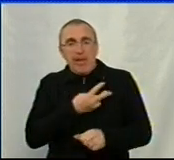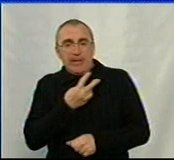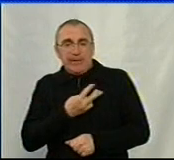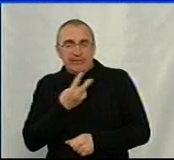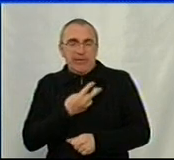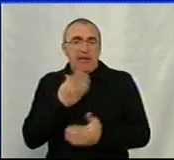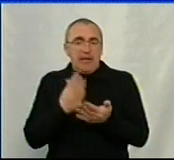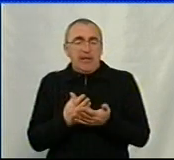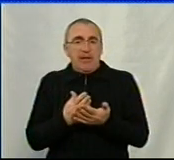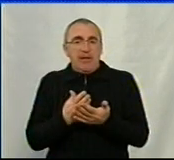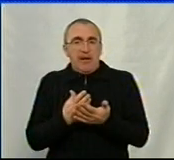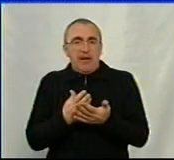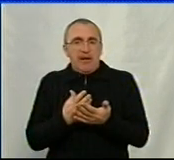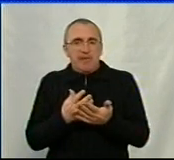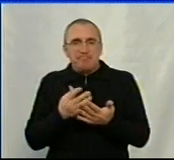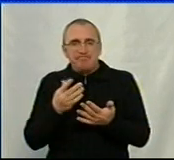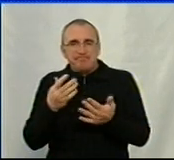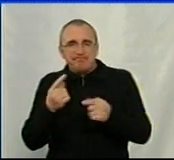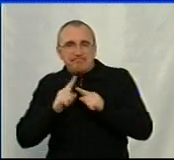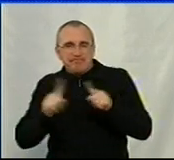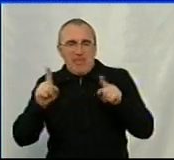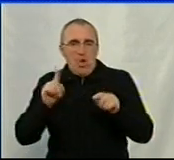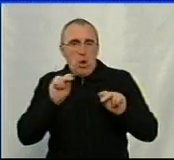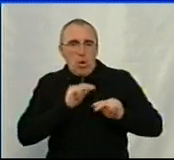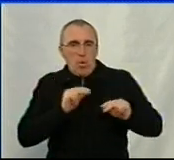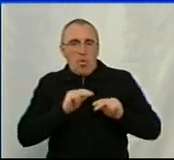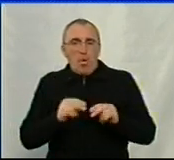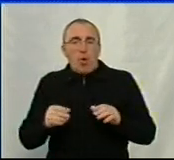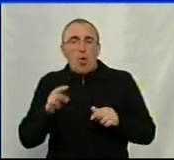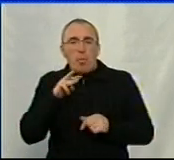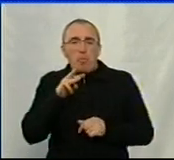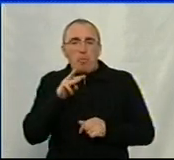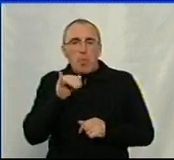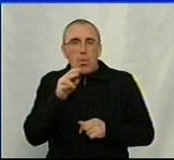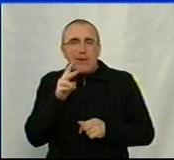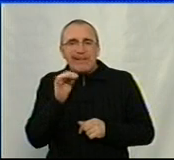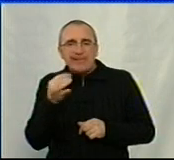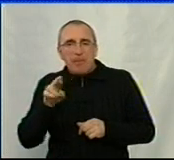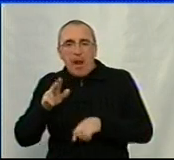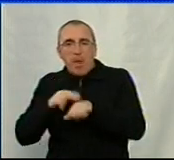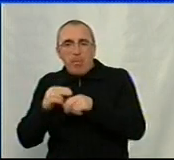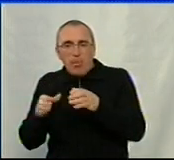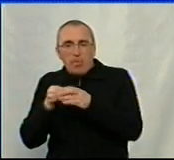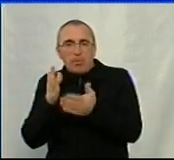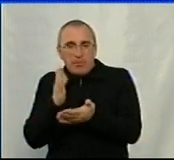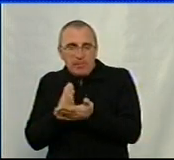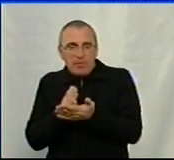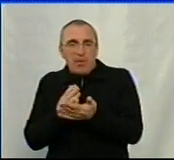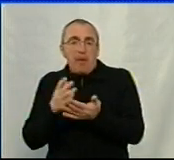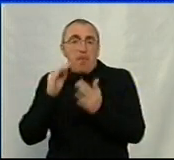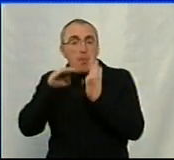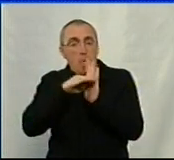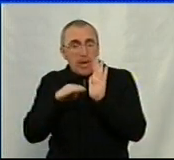У нас є певна гібридна робота. У нас, як такої муніципальної поліції, не існує, але у нас є програма «Безпечне